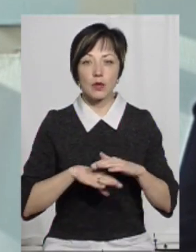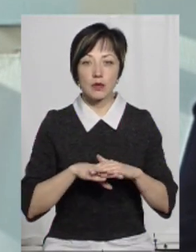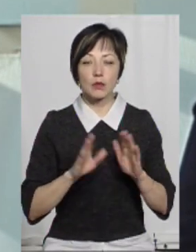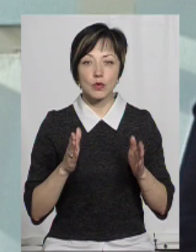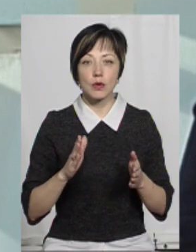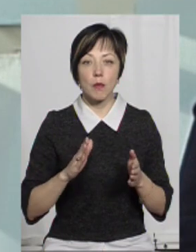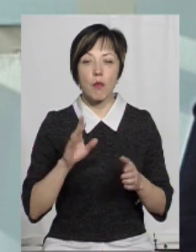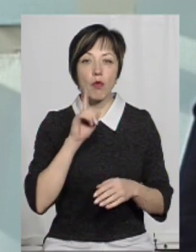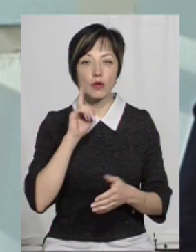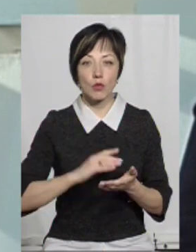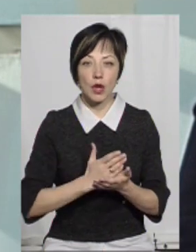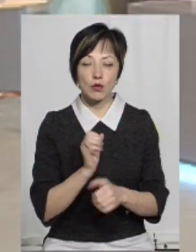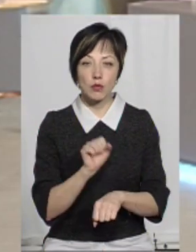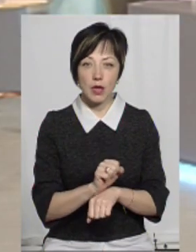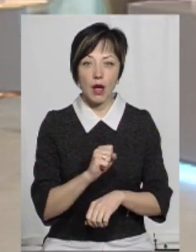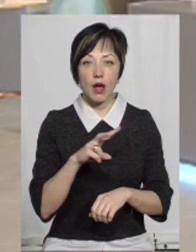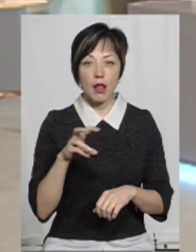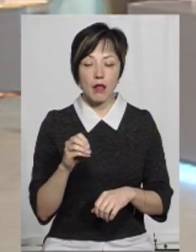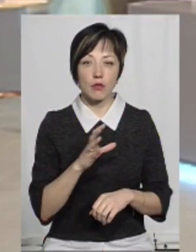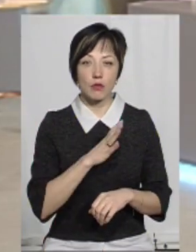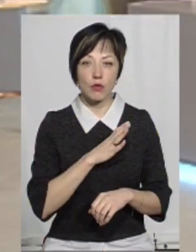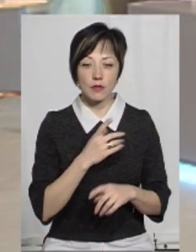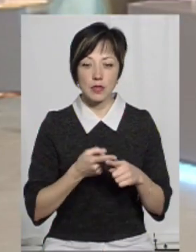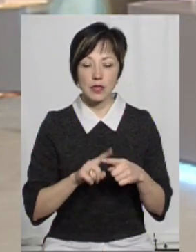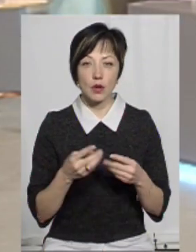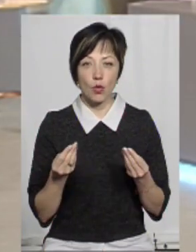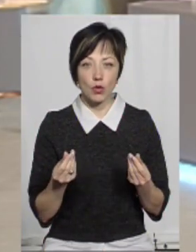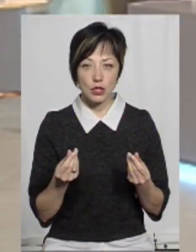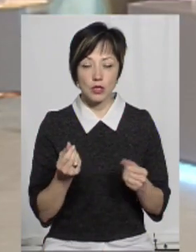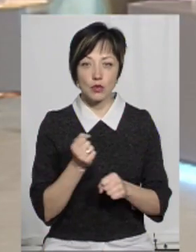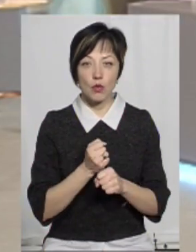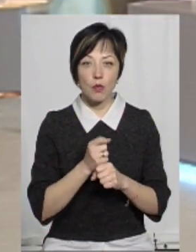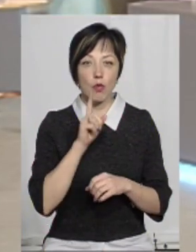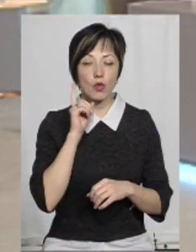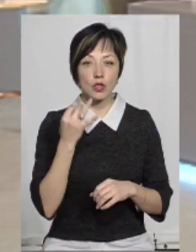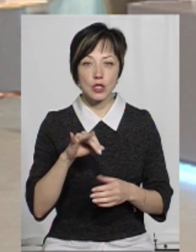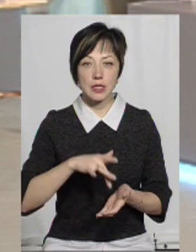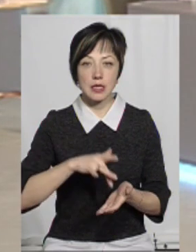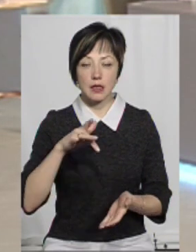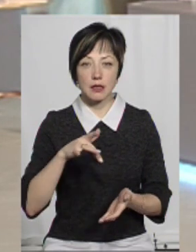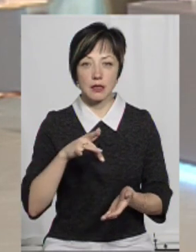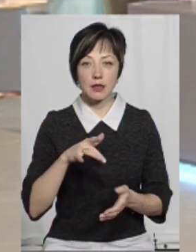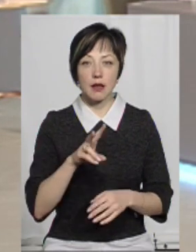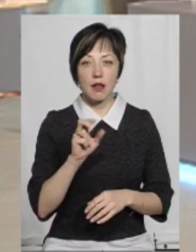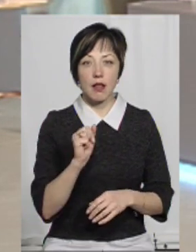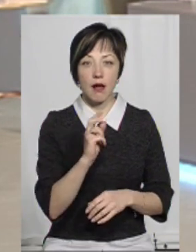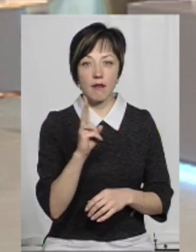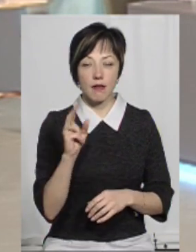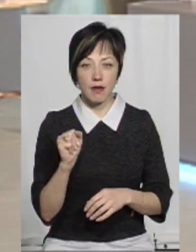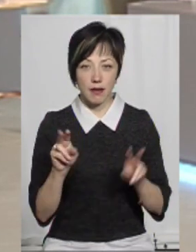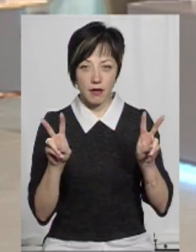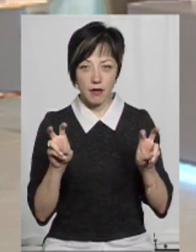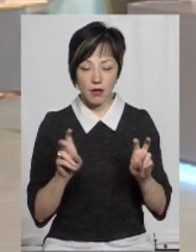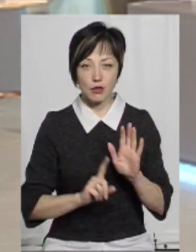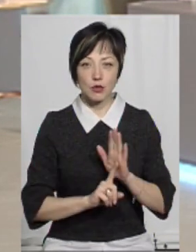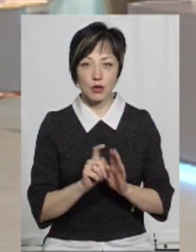молодіжна політика зупинятися, але був за ці кошти зроблений молодіжний центр «Лавка», в